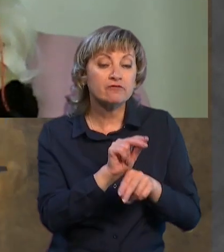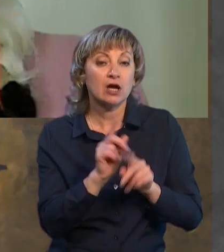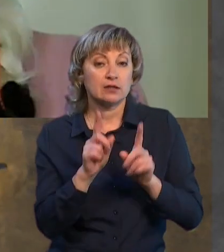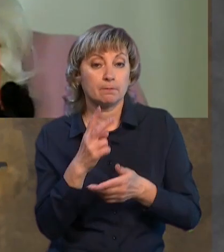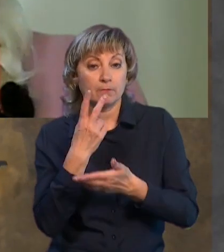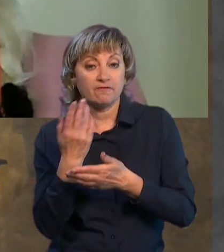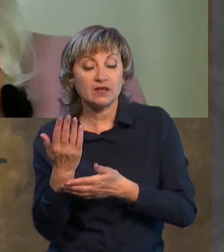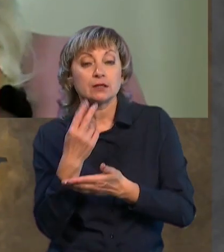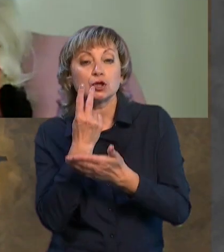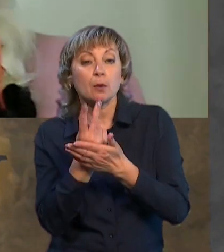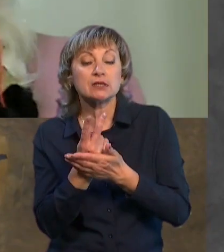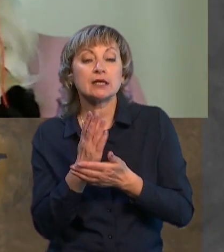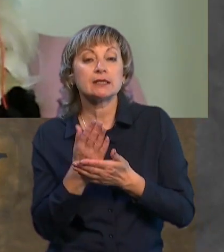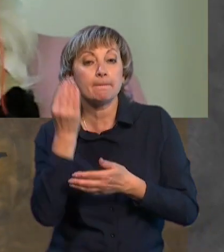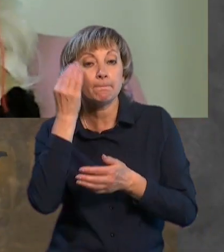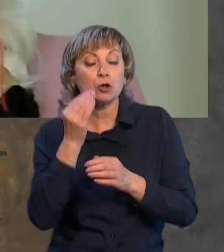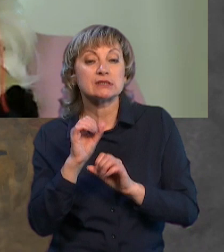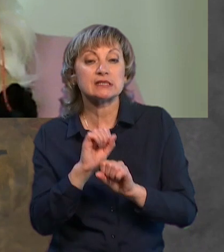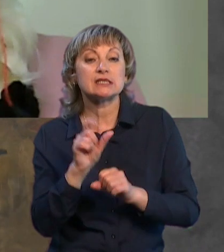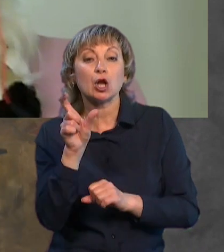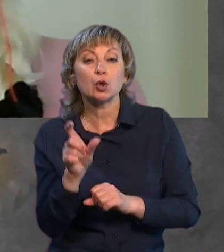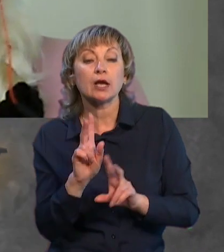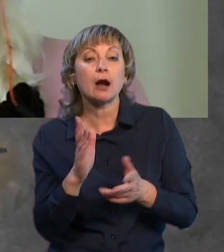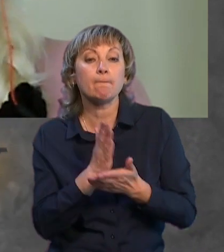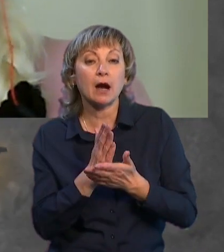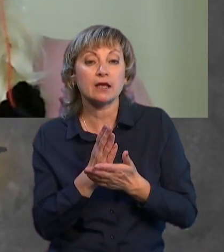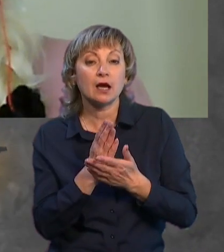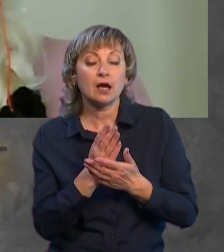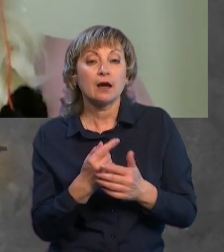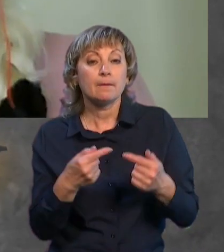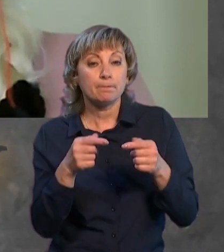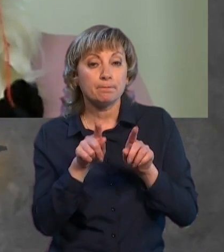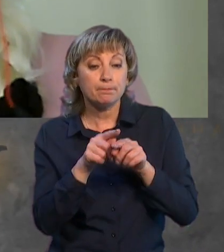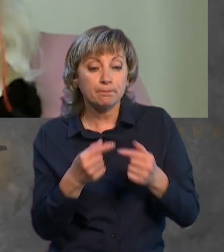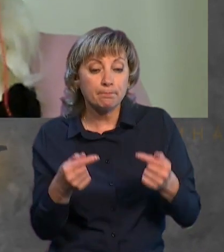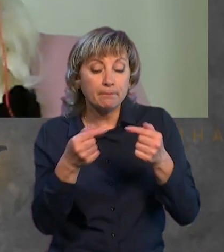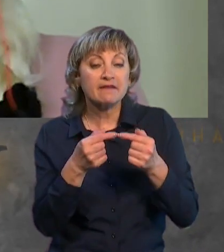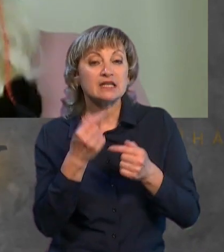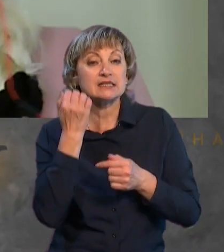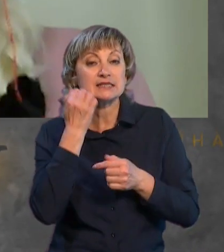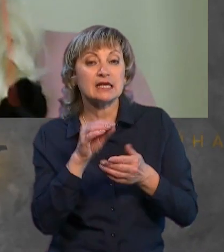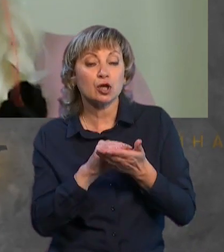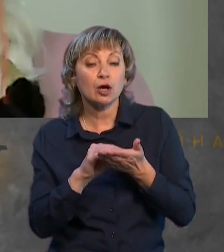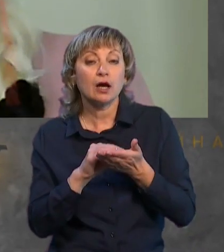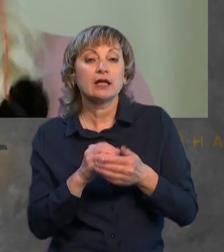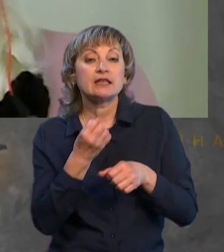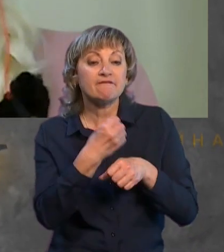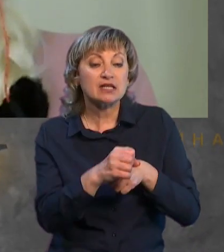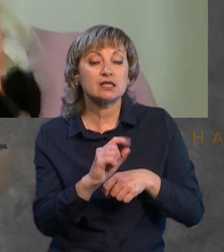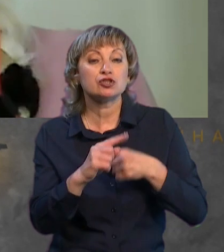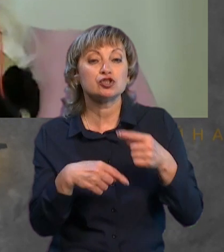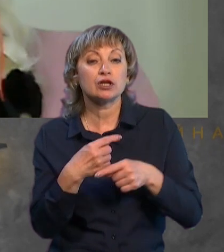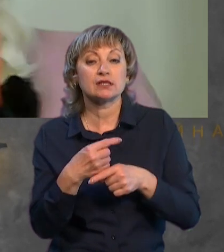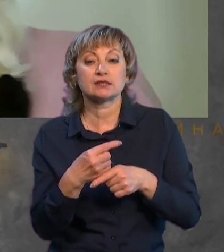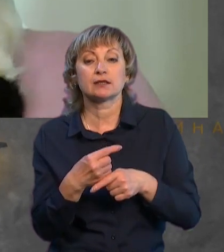позицією людини. Людини, яка має певні стереотипи. І ці стереотипи нав'язує через амбон